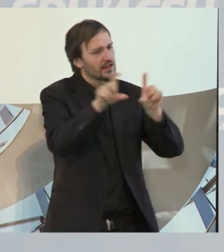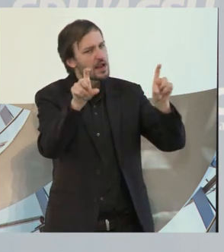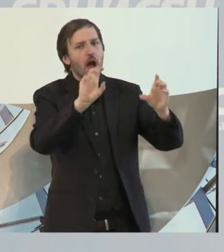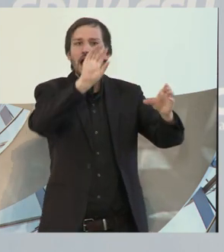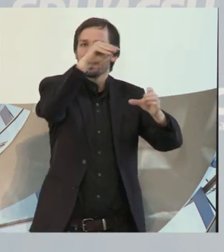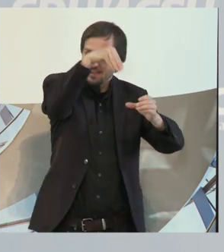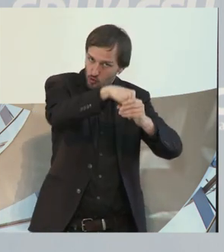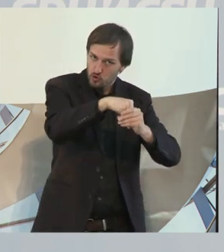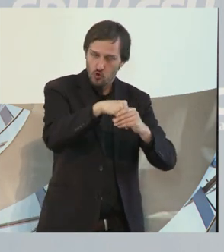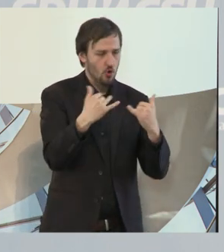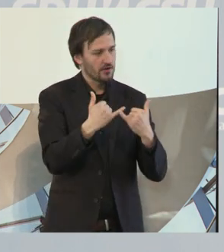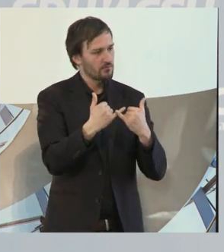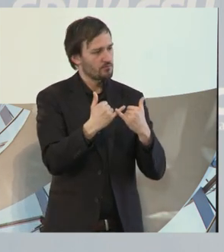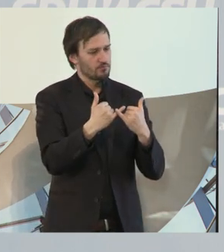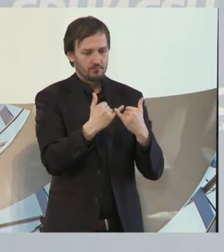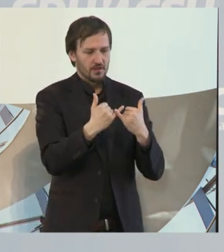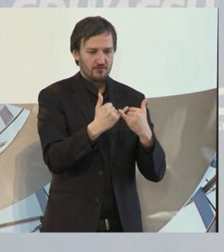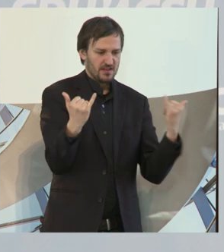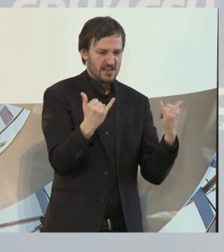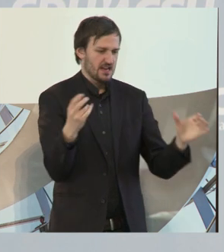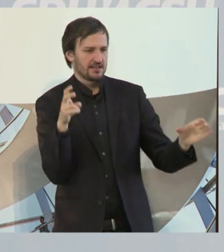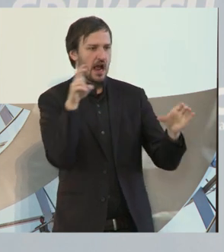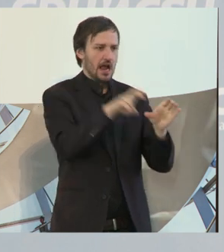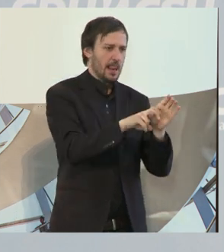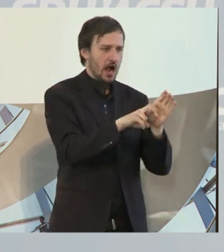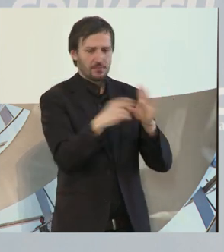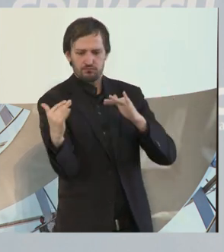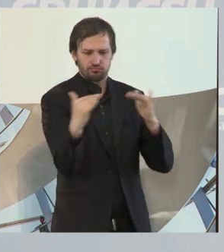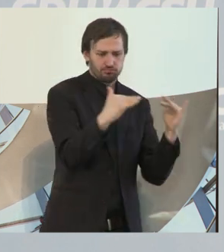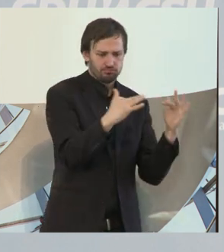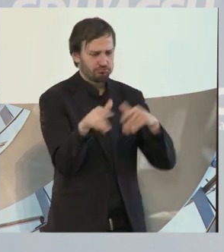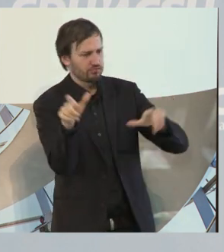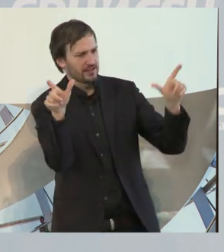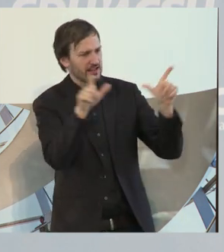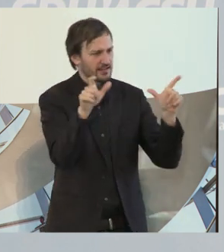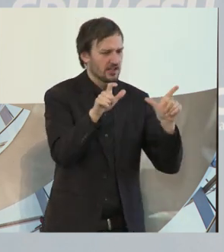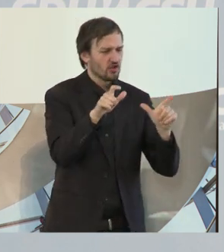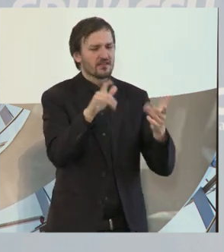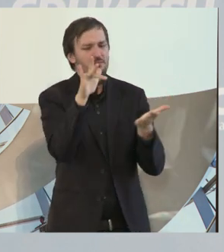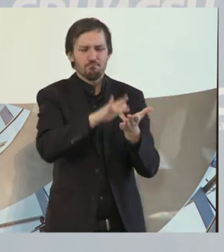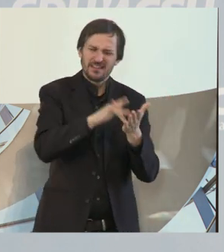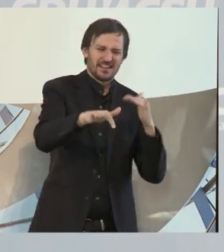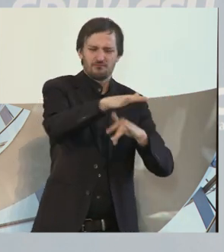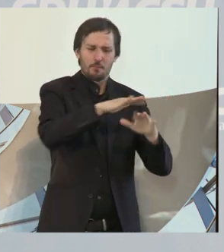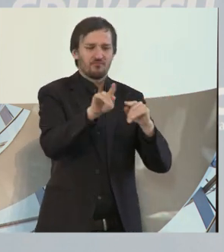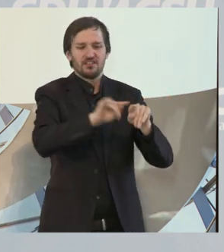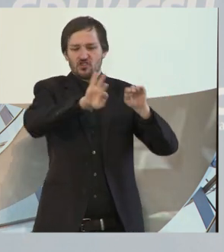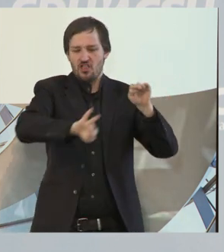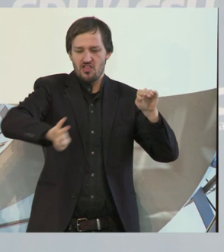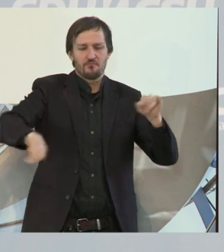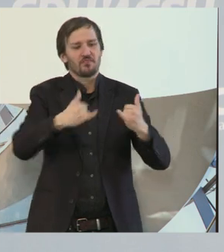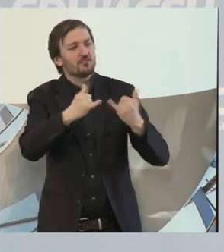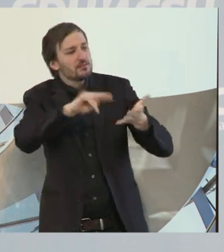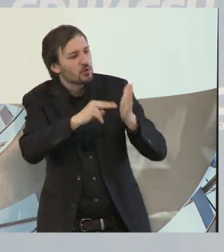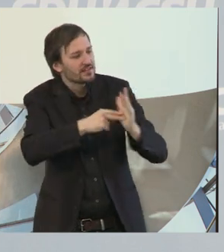zusammenwirken. Teilhaben in der Gesellschaft, mittendrin statt daneben, wie wir das weiter politisch